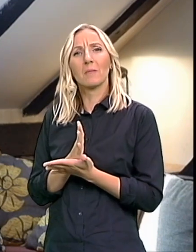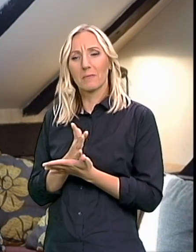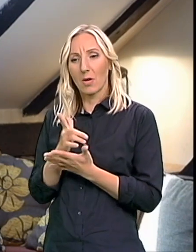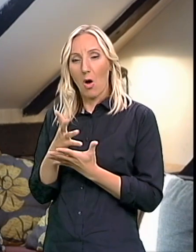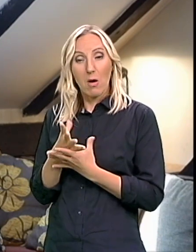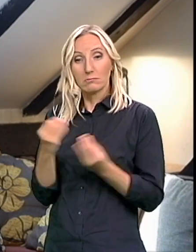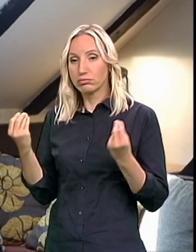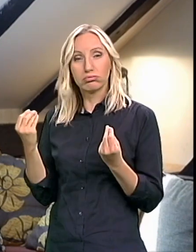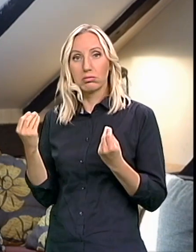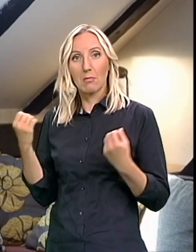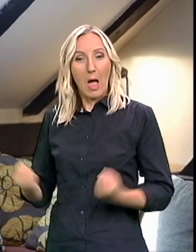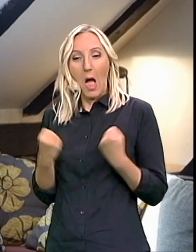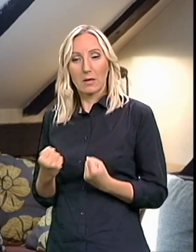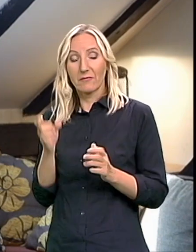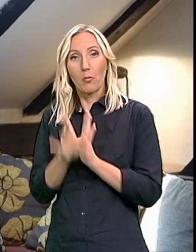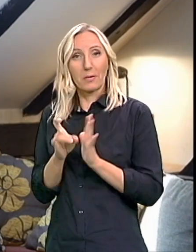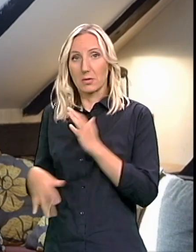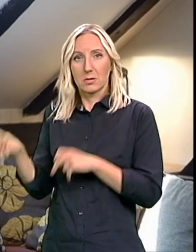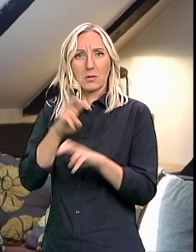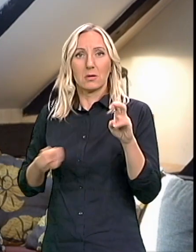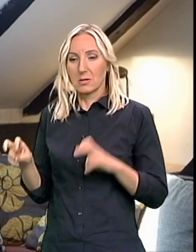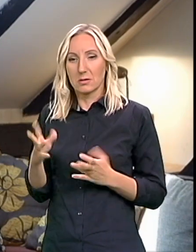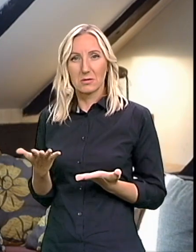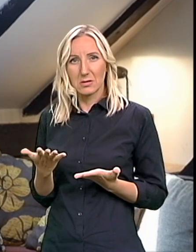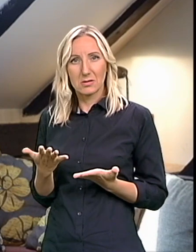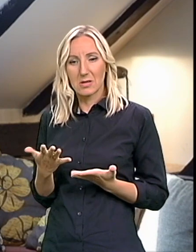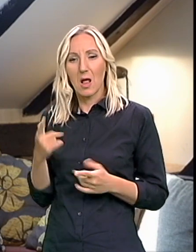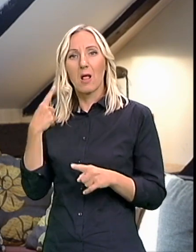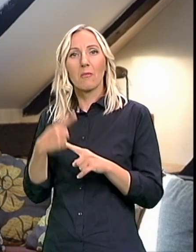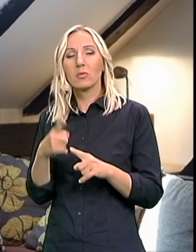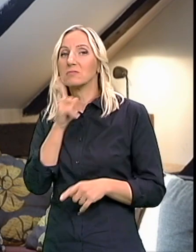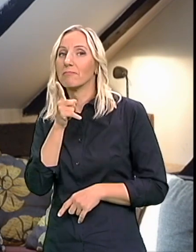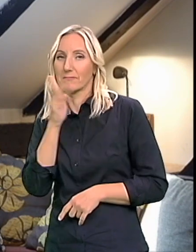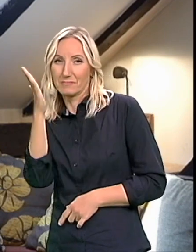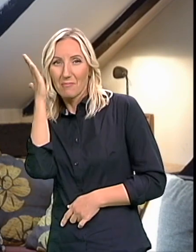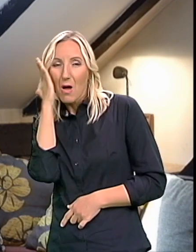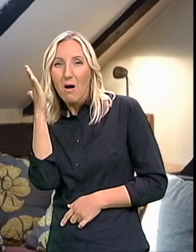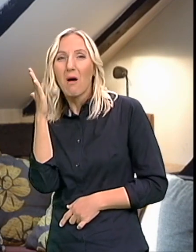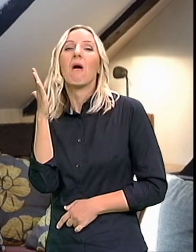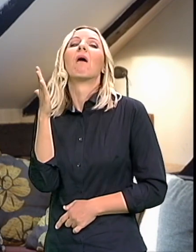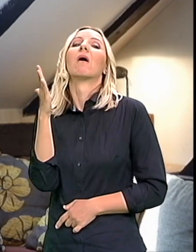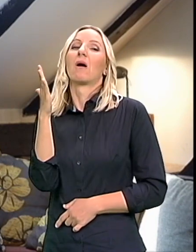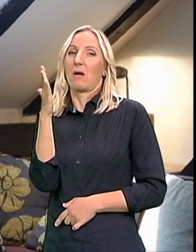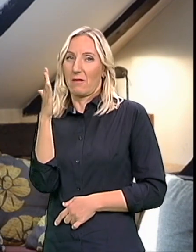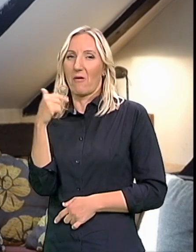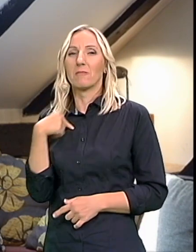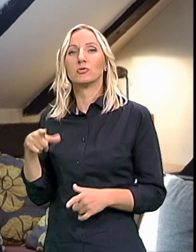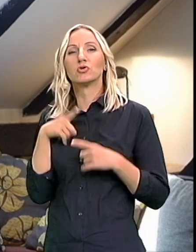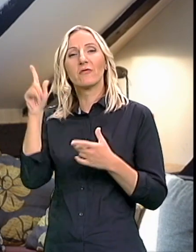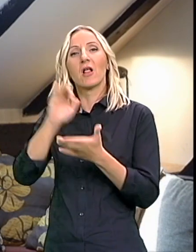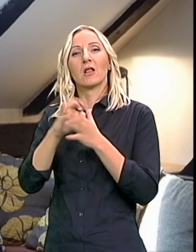Hiperaktivan Iako je bio ubrzan Iako je bio poremećenog spavanja I mi smo živili tad na Žarkovu gore